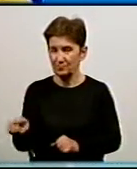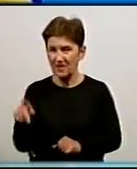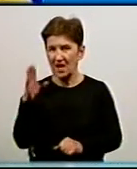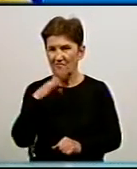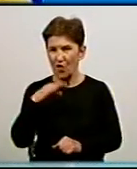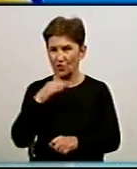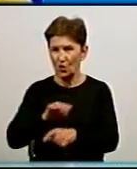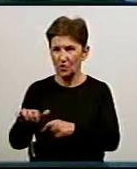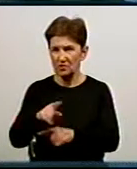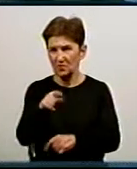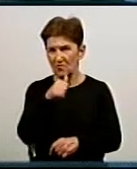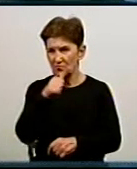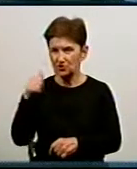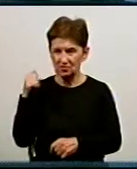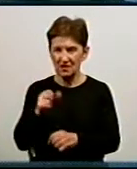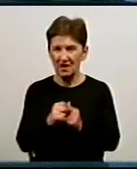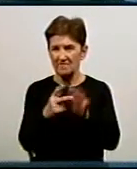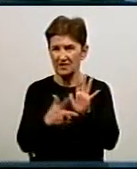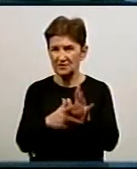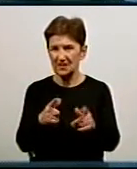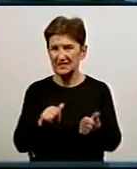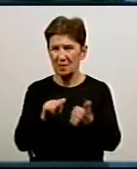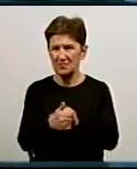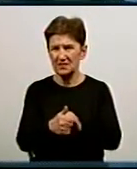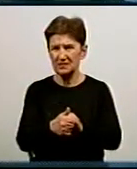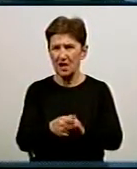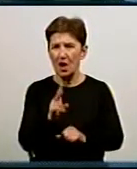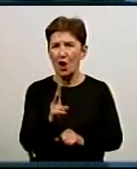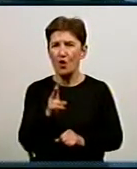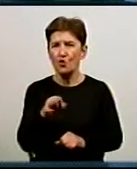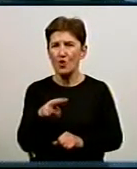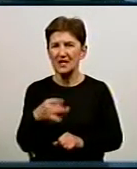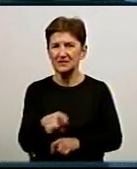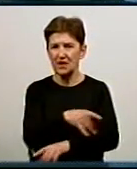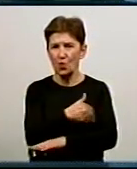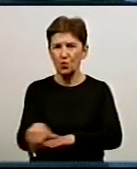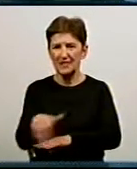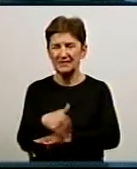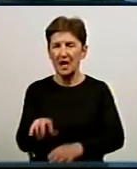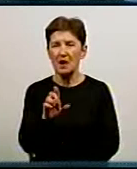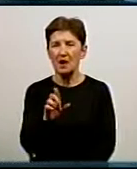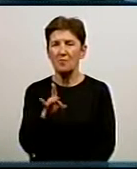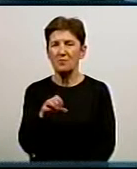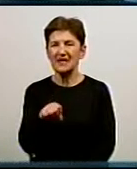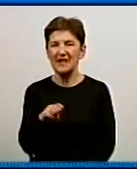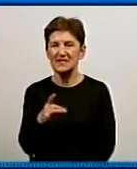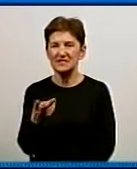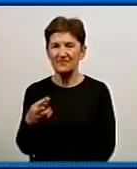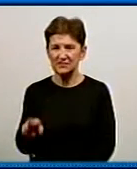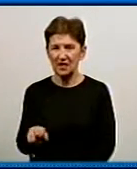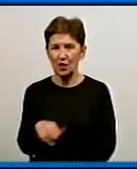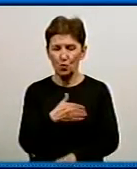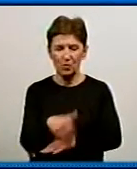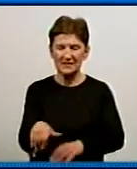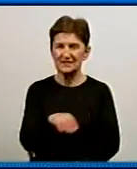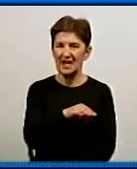в минулому році, в 2018-му, замінена ділянка аварійного колектору каналізаційного по вулиці Братиславській. Це від вулиці Тельмана і